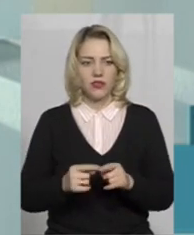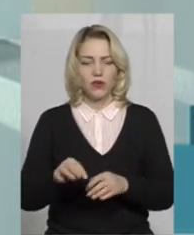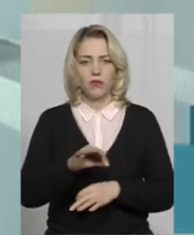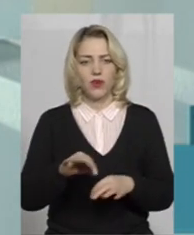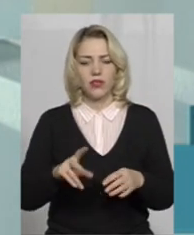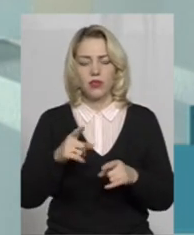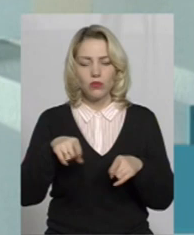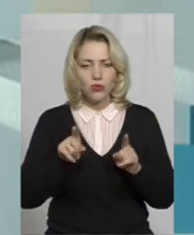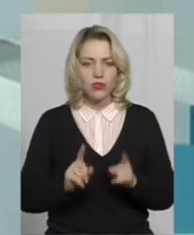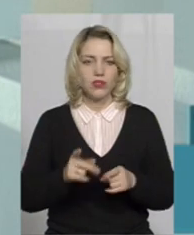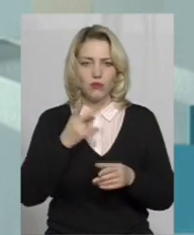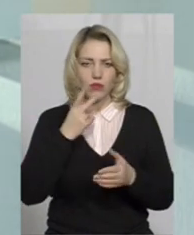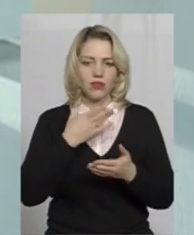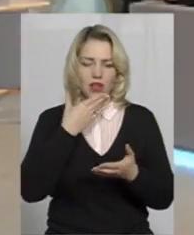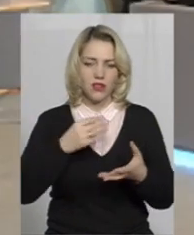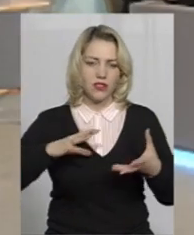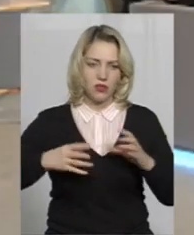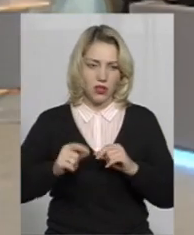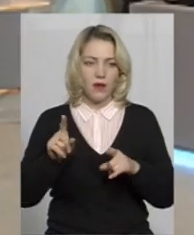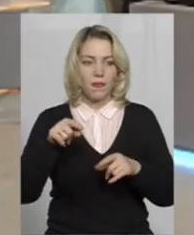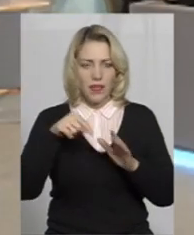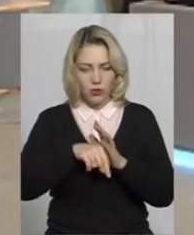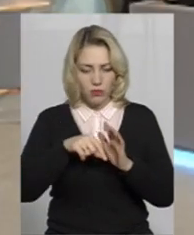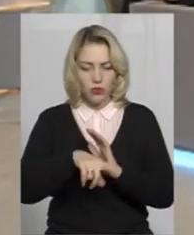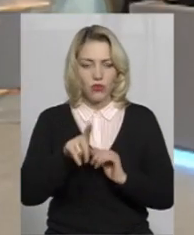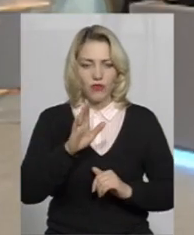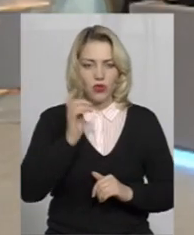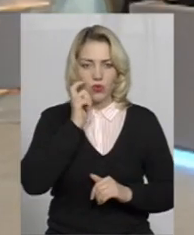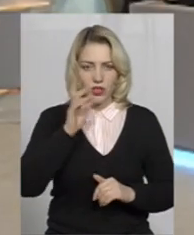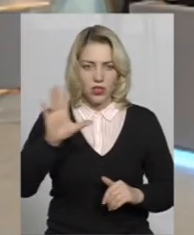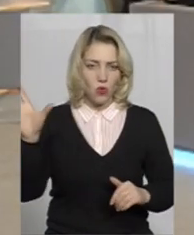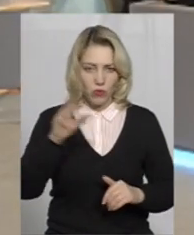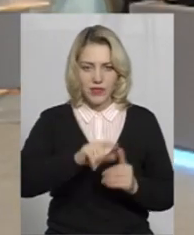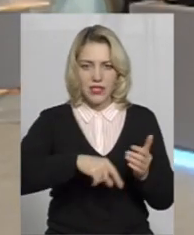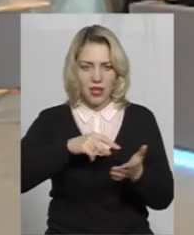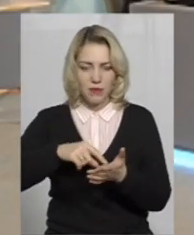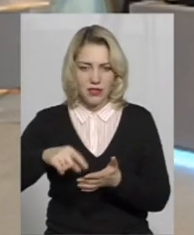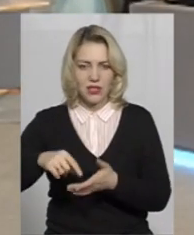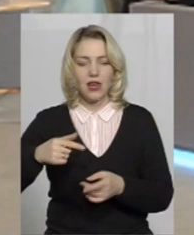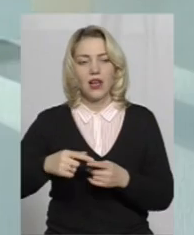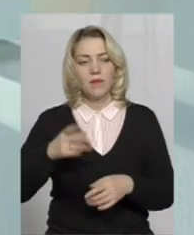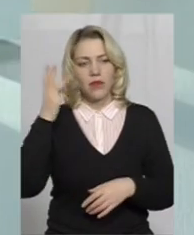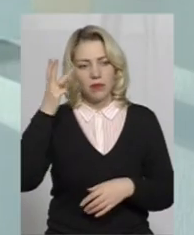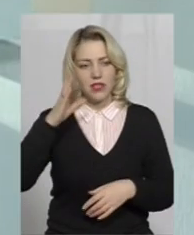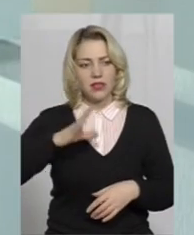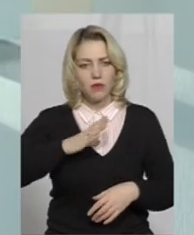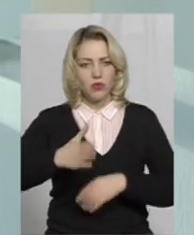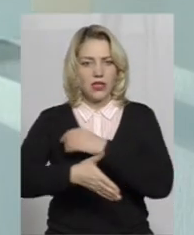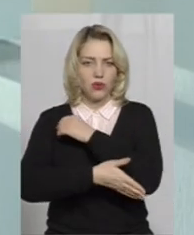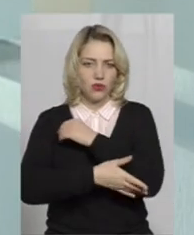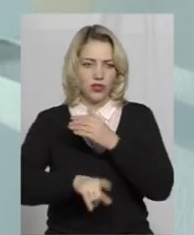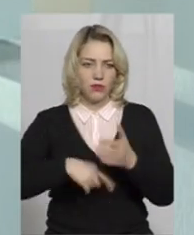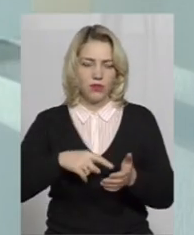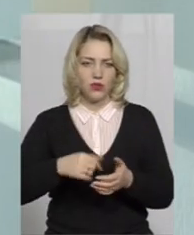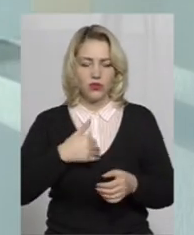адже він дійсно показує хороші результати. Тобто в Україні вже в усіх містах? Так, Хмельницький був практично заключним містом. Я